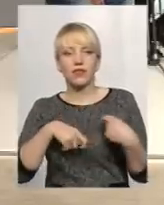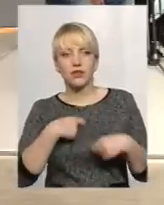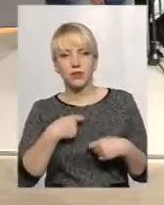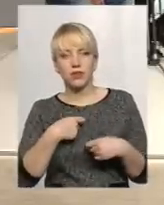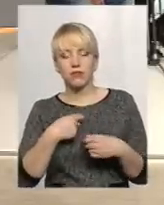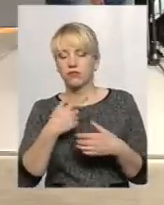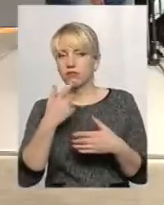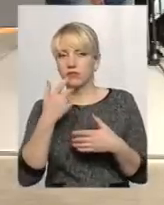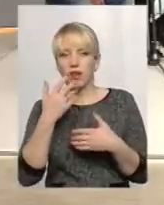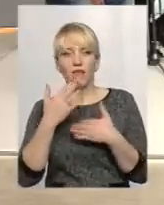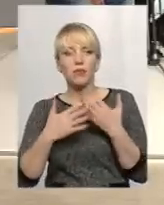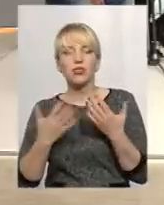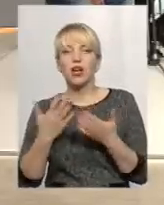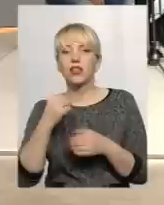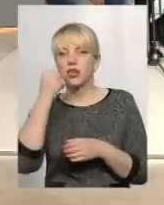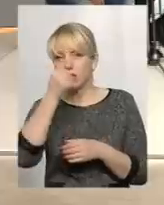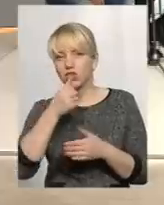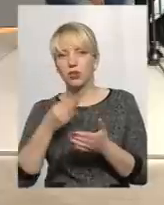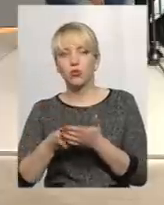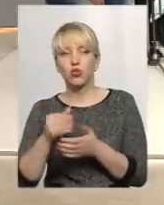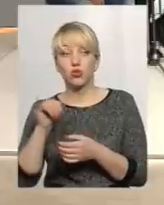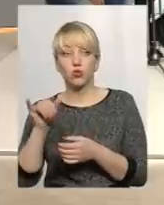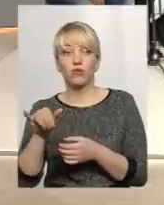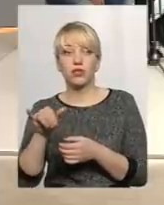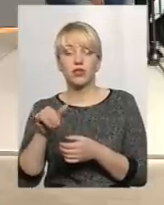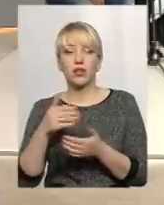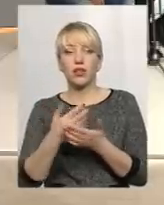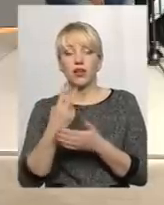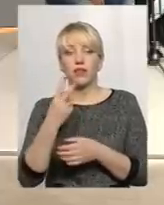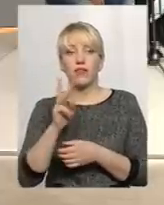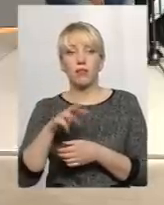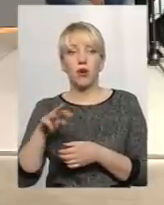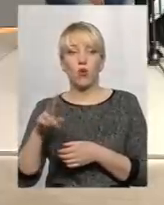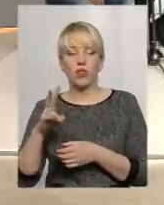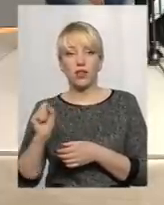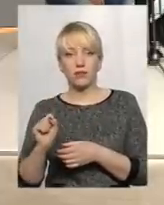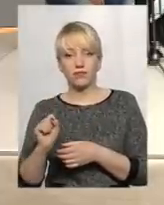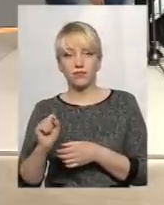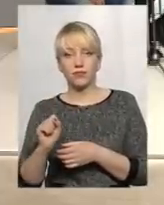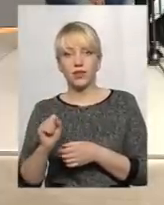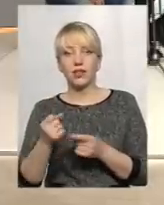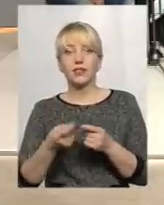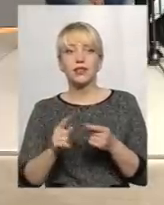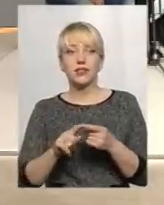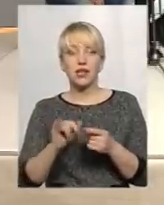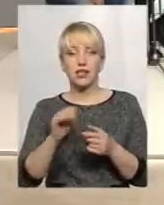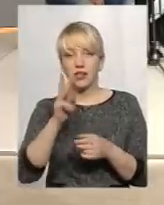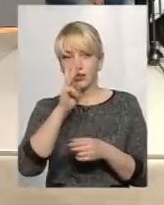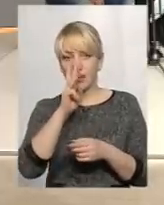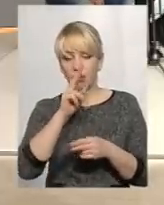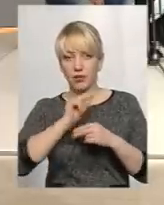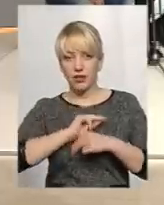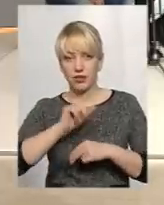річний бюджет? Річний бюджет? Близько двох мільйонів. Близько двох мільйонів. Це і на зарплату